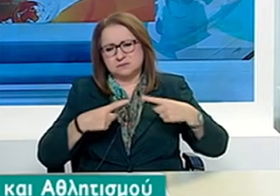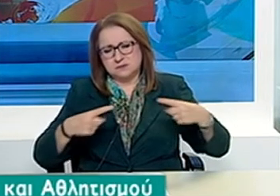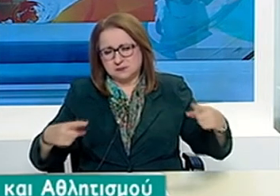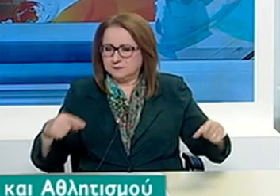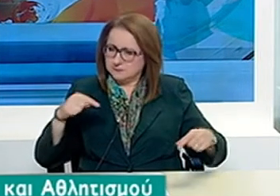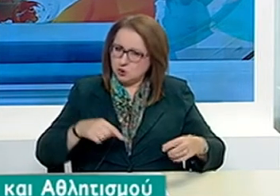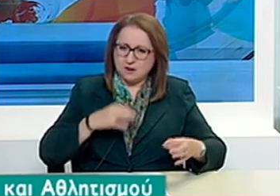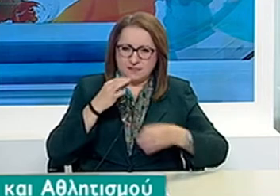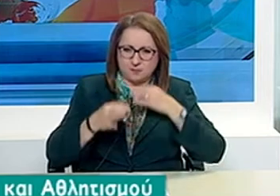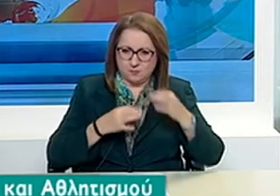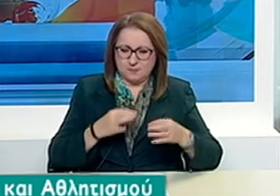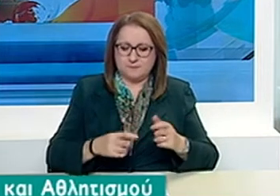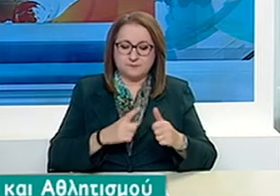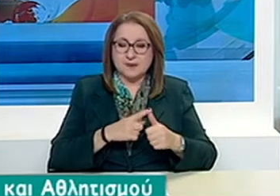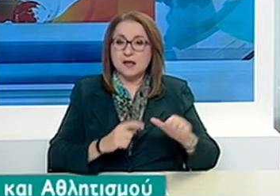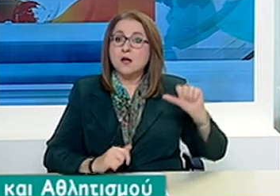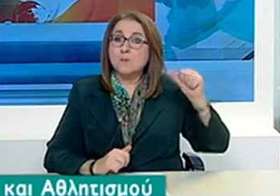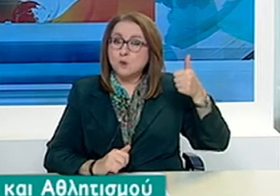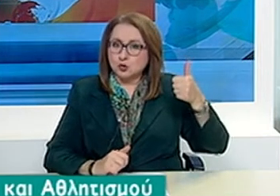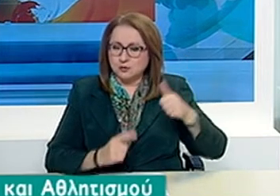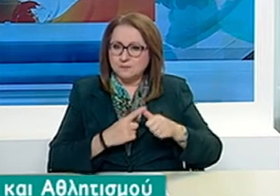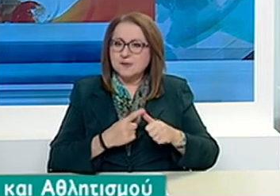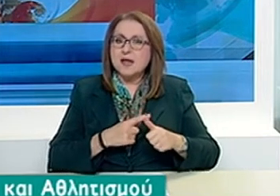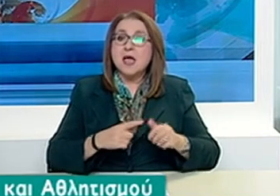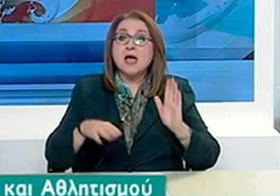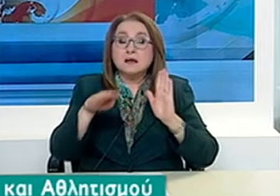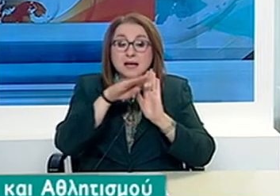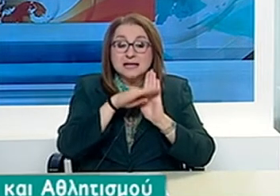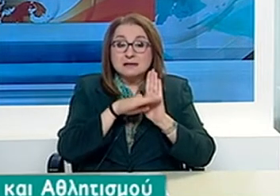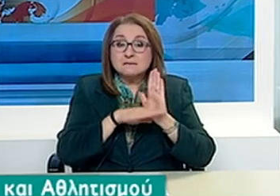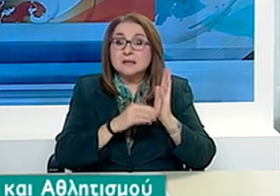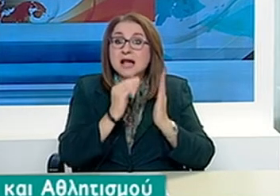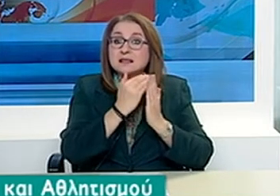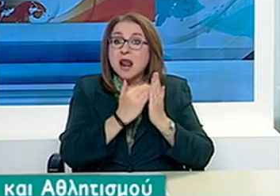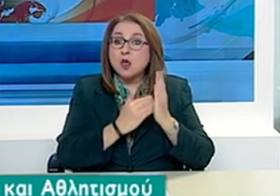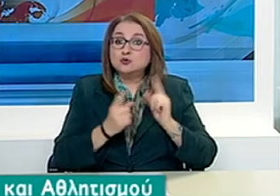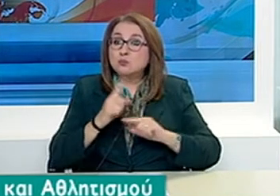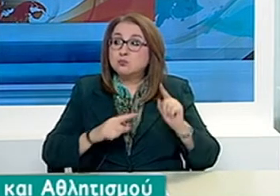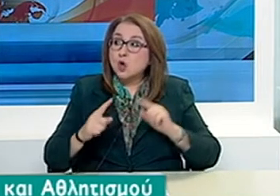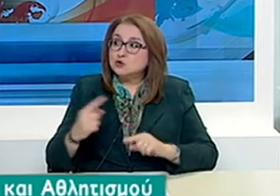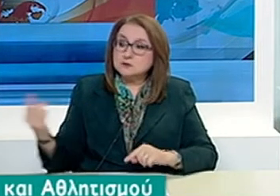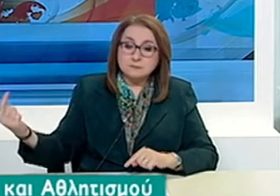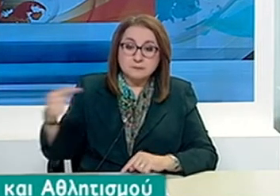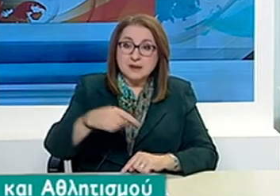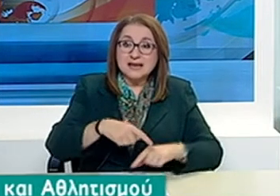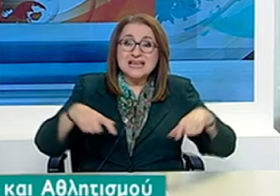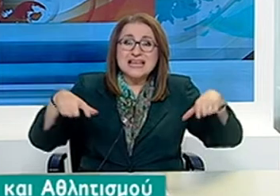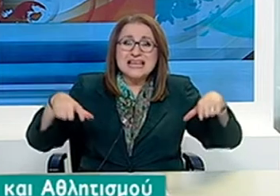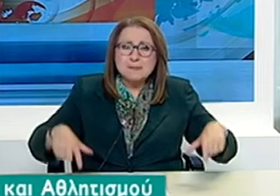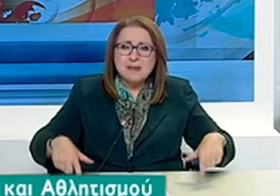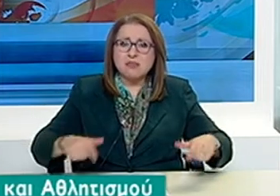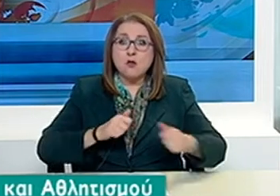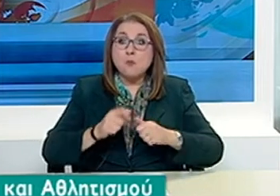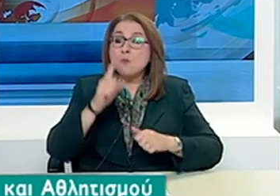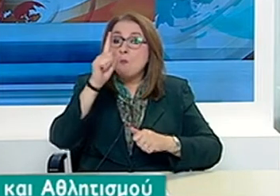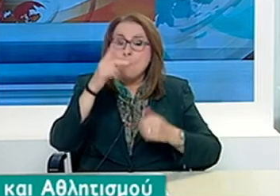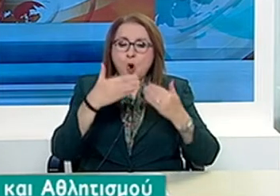εξής. Τηρούμε κατάλογο για όσους εισέρχονται στην αθλητική εγκατάσταση διαμορφώνουμε μία είσοδο.